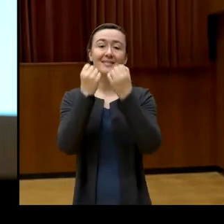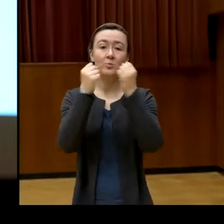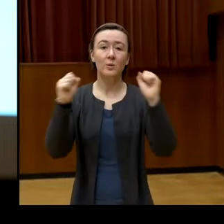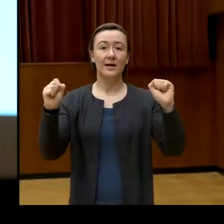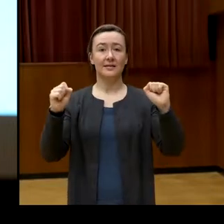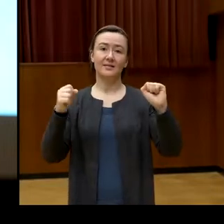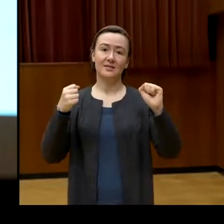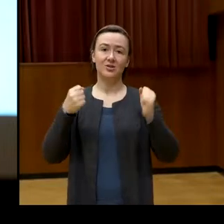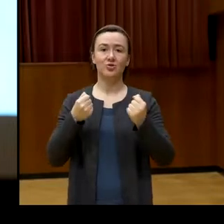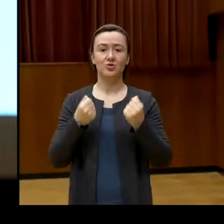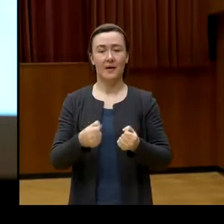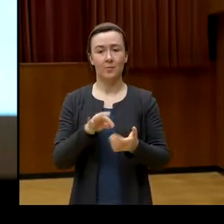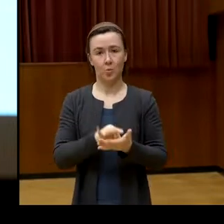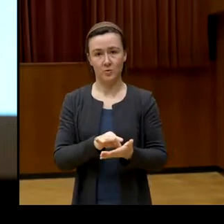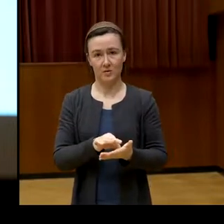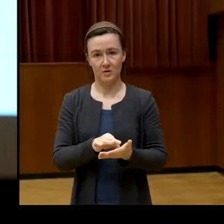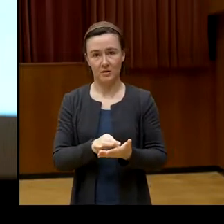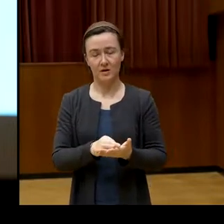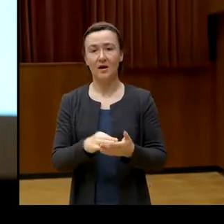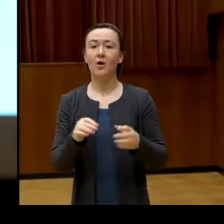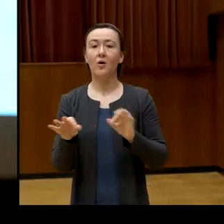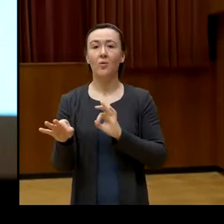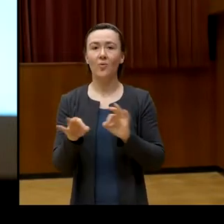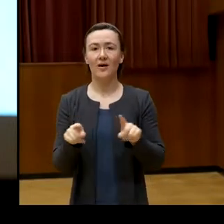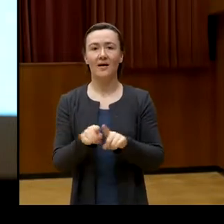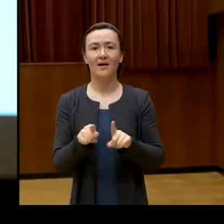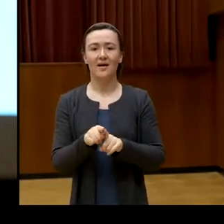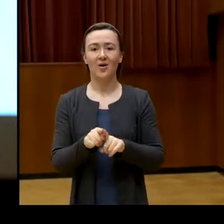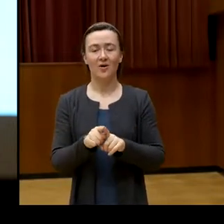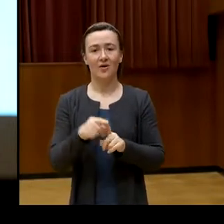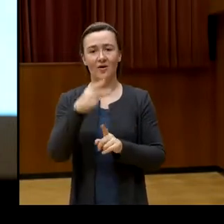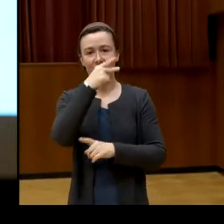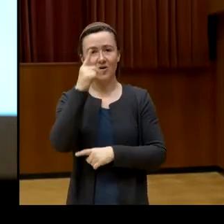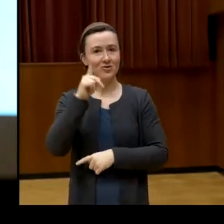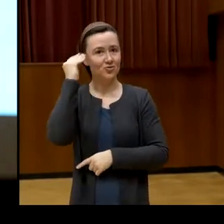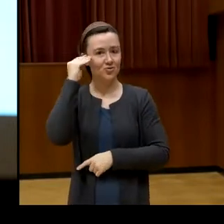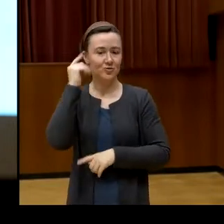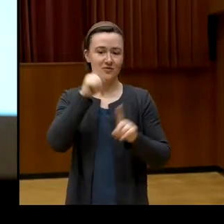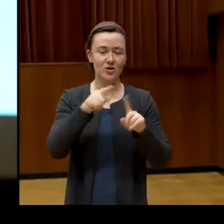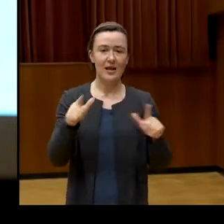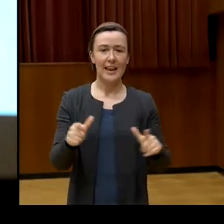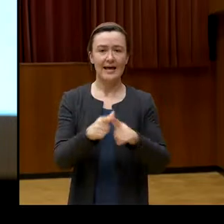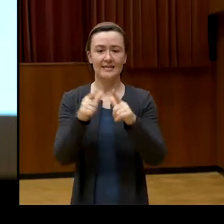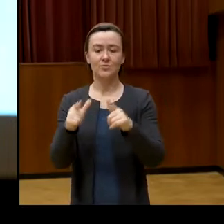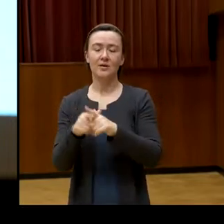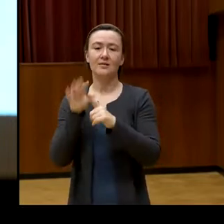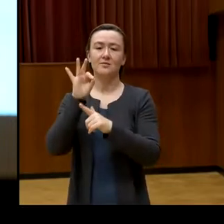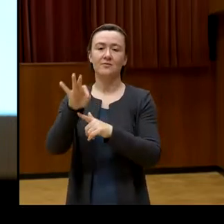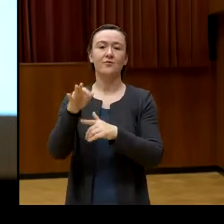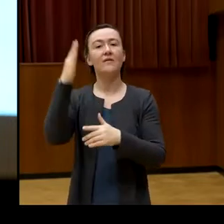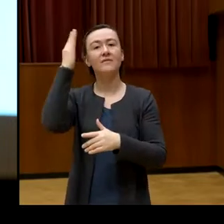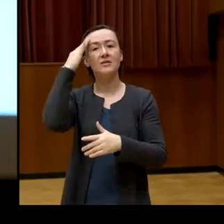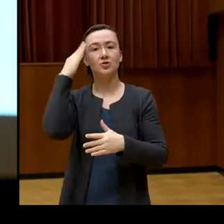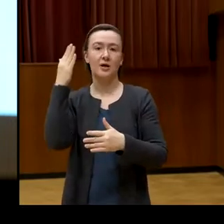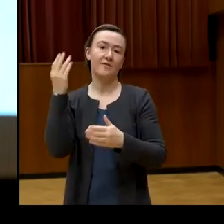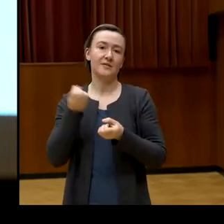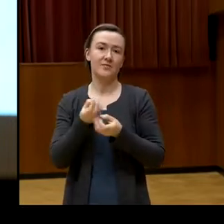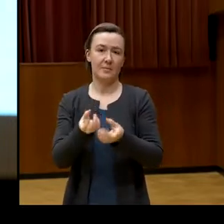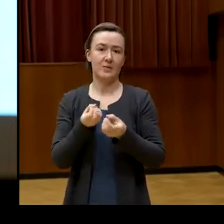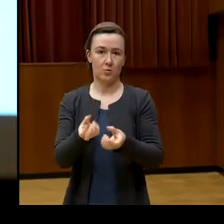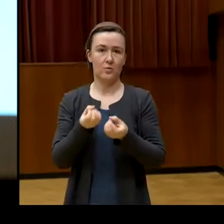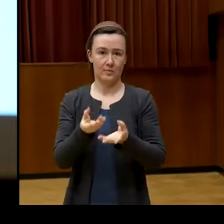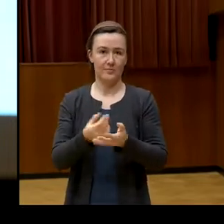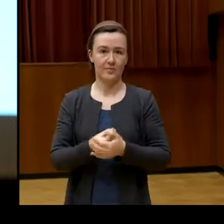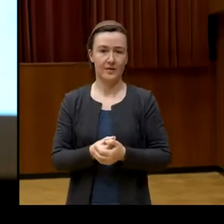Wiener Volkshochschulen oder die Leistungen von Volkshochschulen im Kontext mit der Wissenschaftsvermittlung. Also mehr oder minder